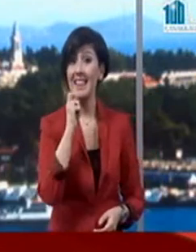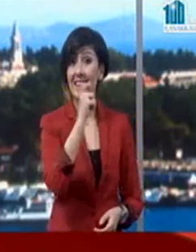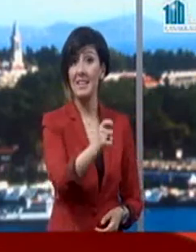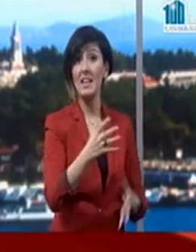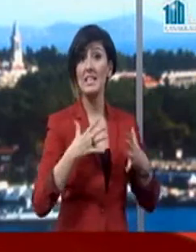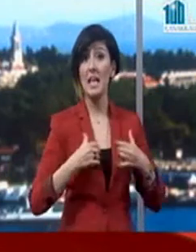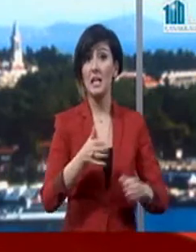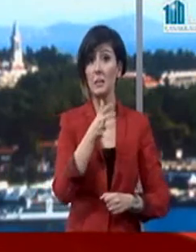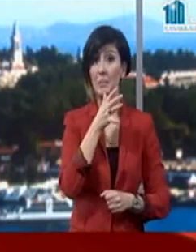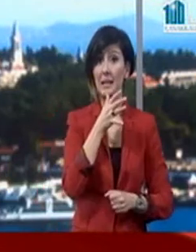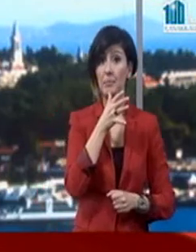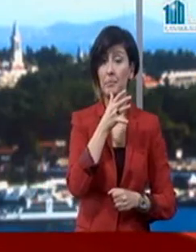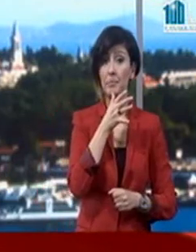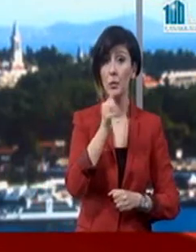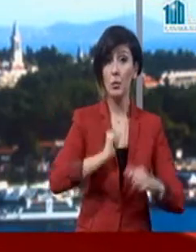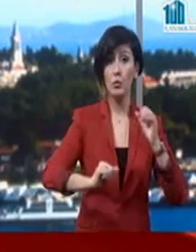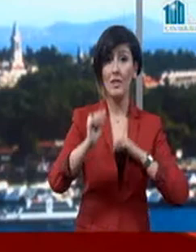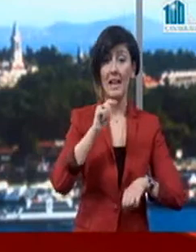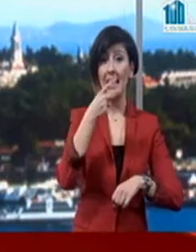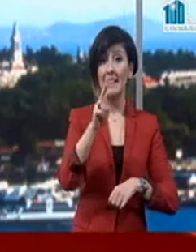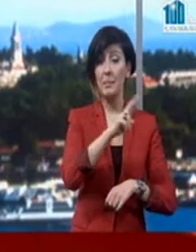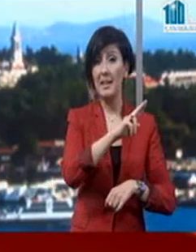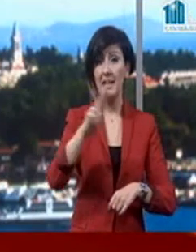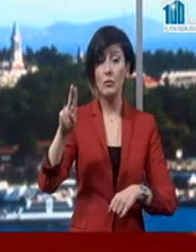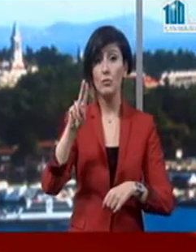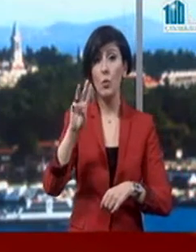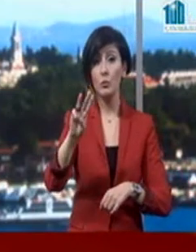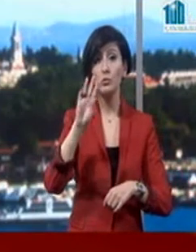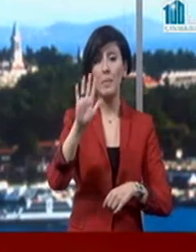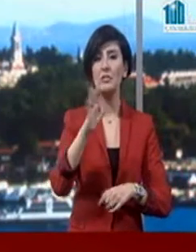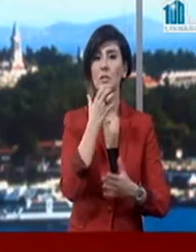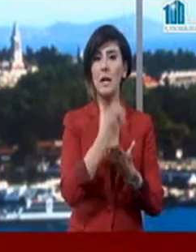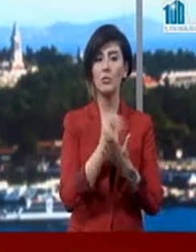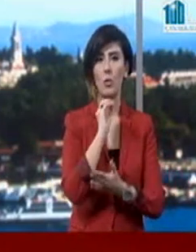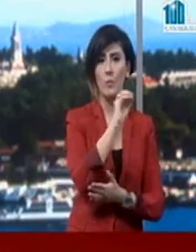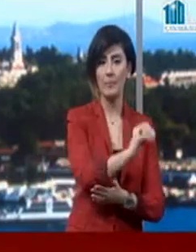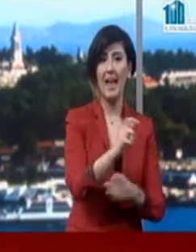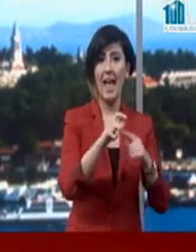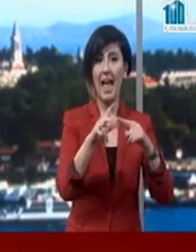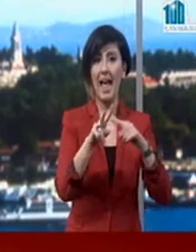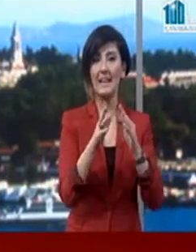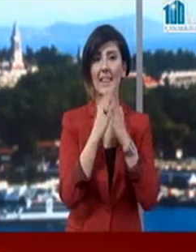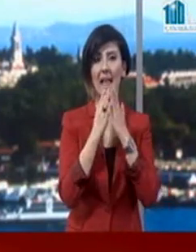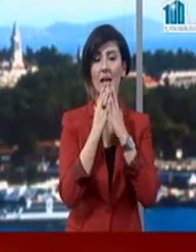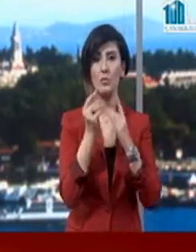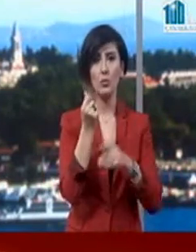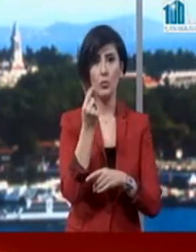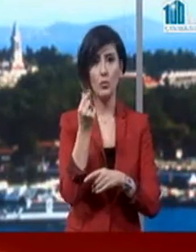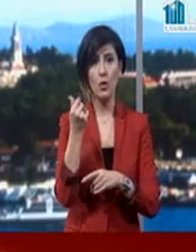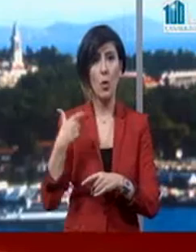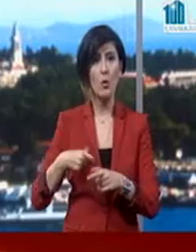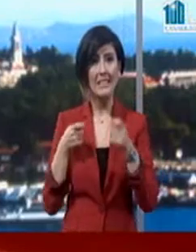Sağlık Bilimleri Üniversitesi'ne 2735 kadro ihdas ediliyor. Ek ders ücretleri, özel eğitime muhtaç